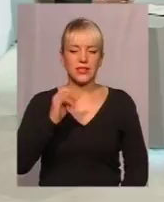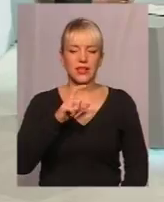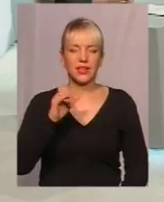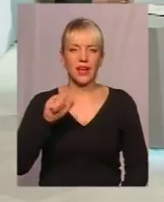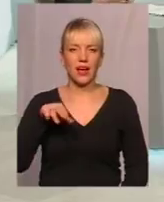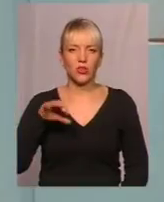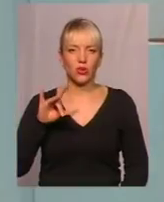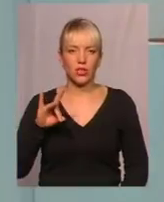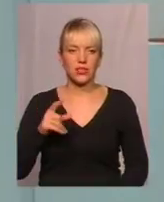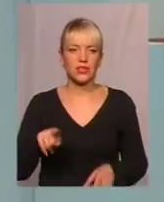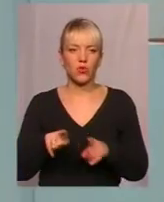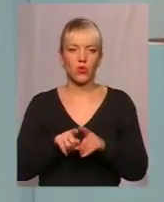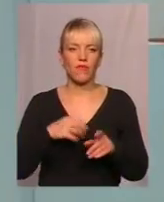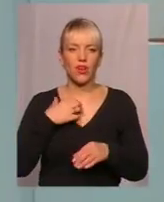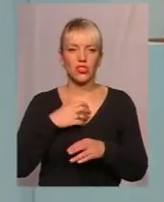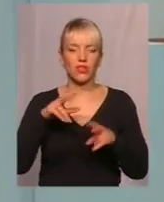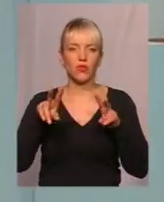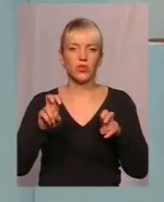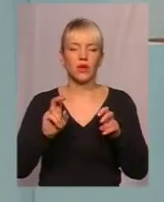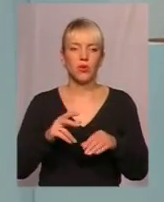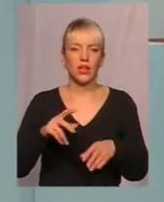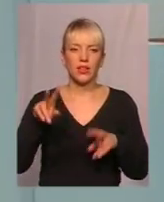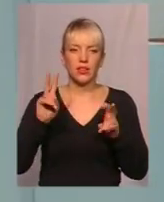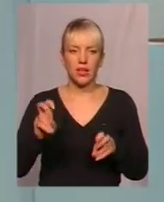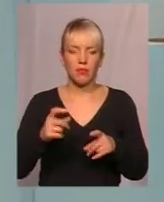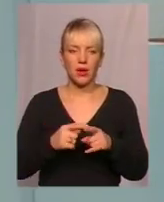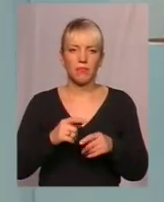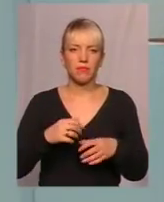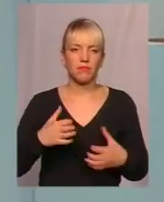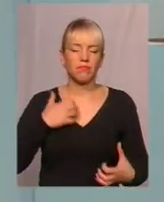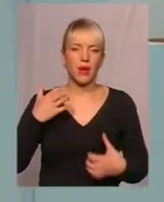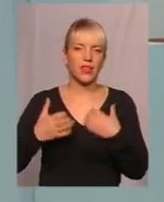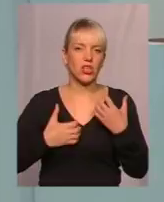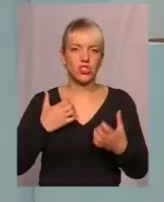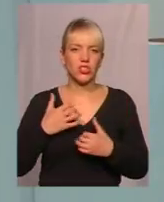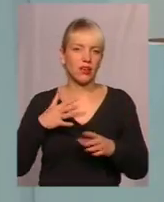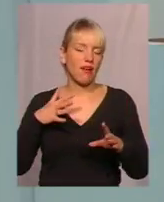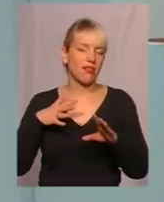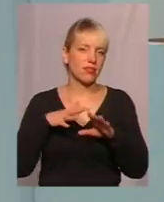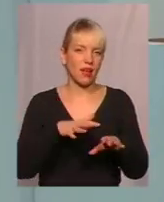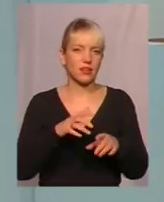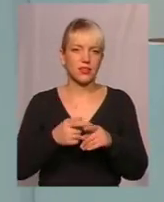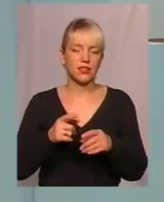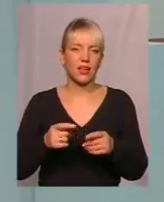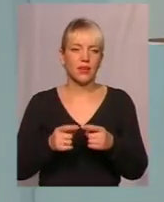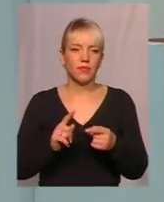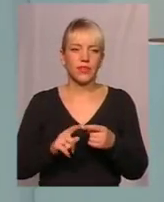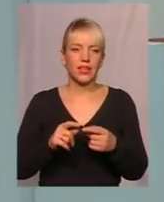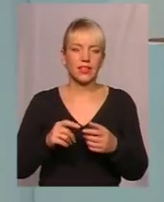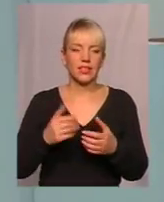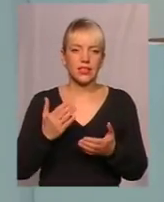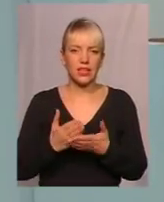з такою важливою темою, як тема панічних атак, тема таких тривожних розладів. Вона є дуже